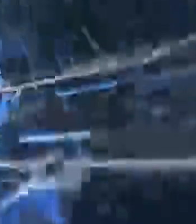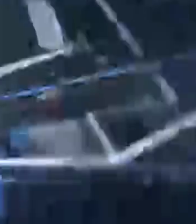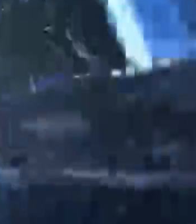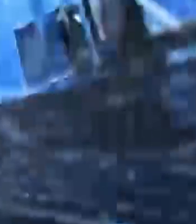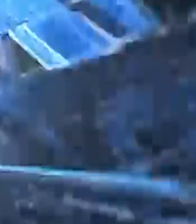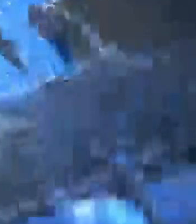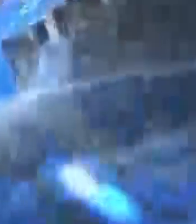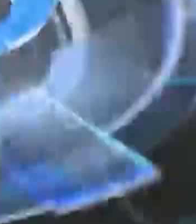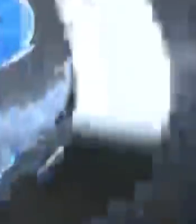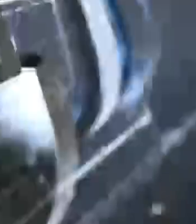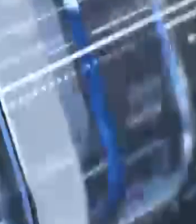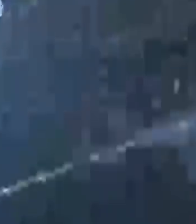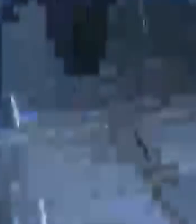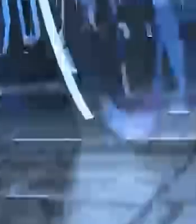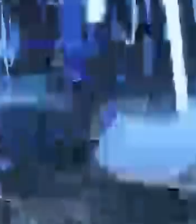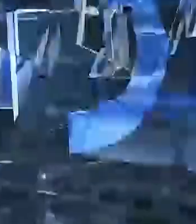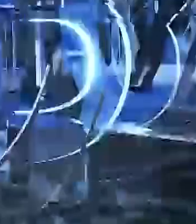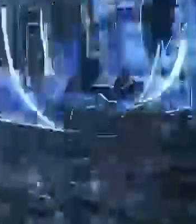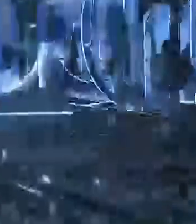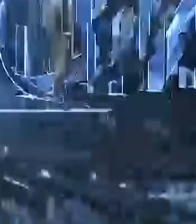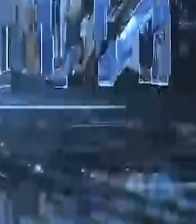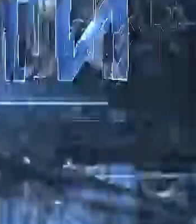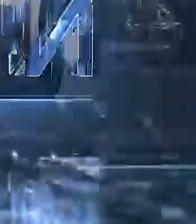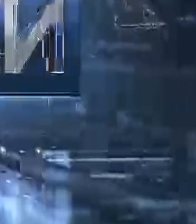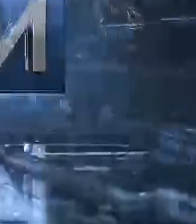Корректор А.Кулакова